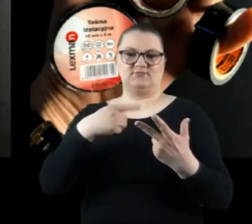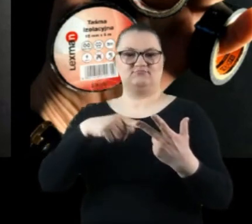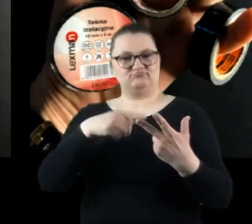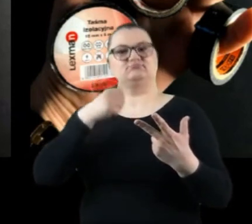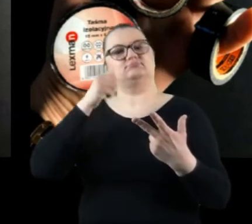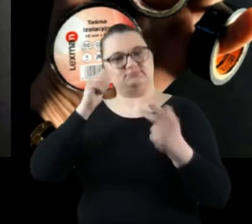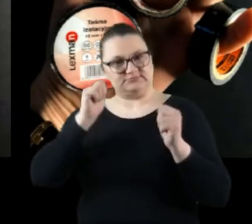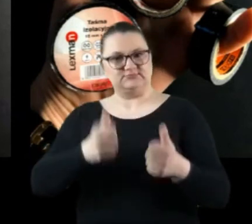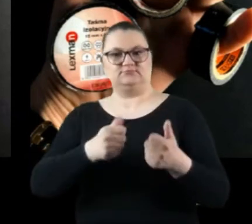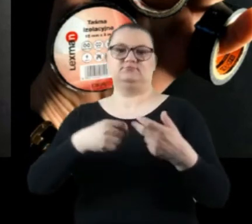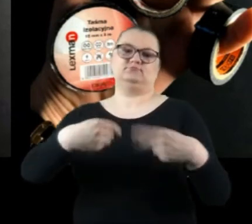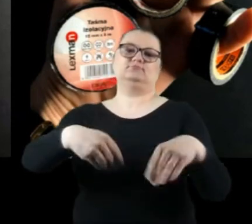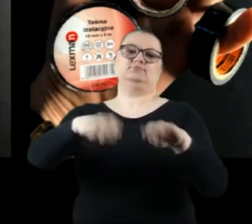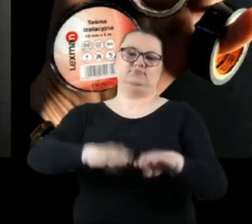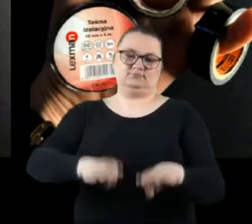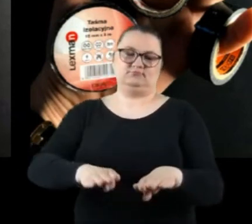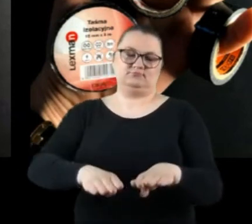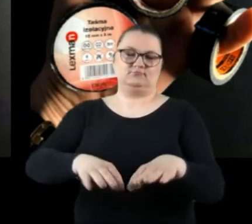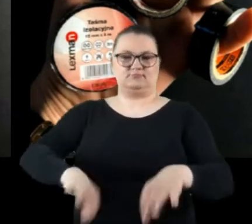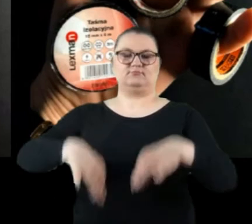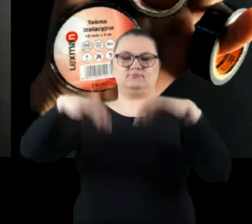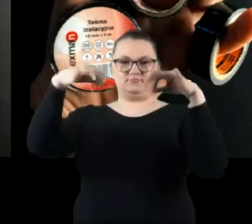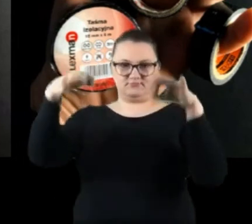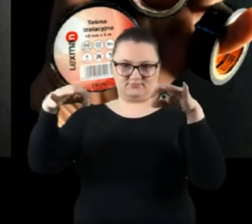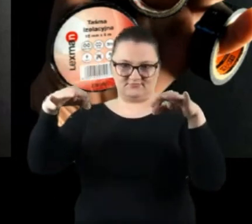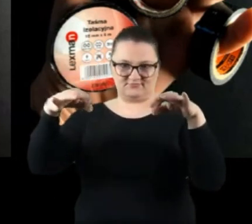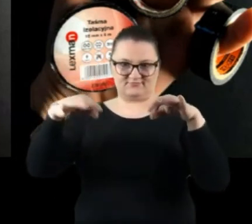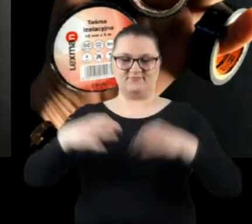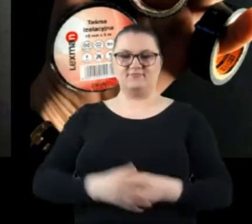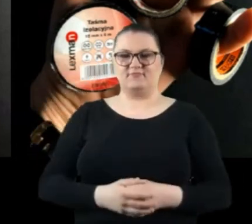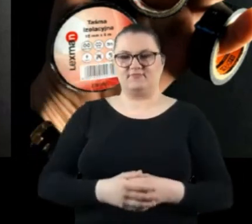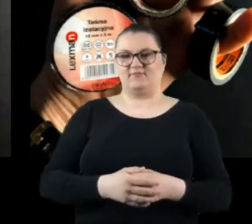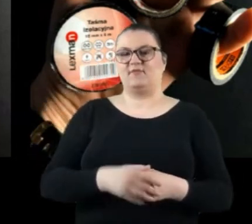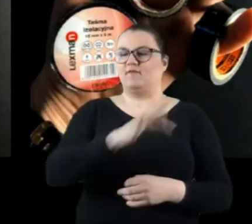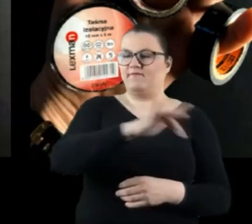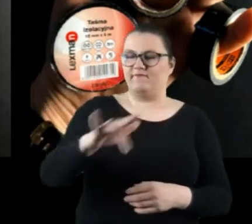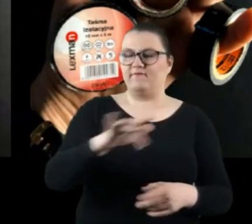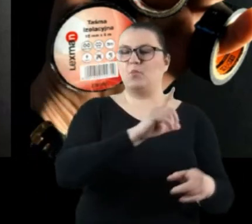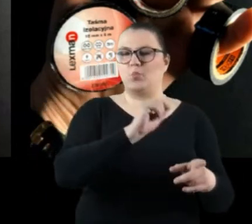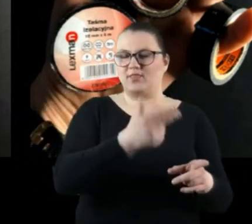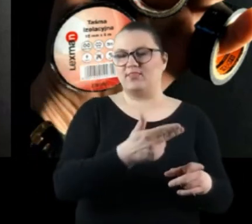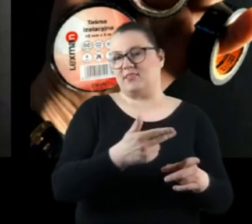wkładając je do trzeciej kąpieli w utrwalaczu. Tutaj też taka